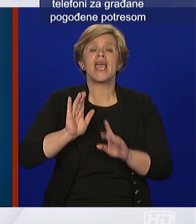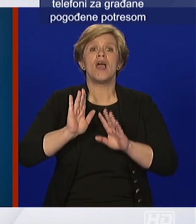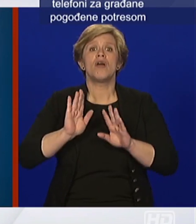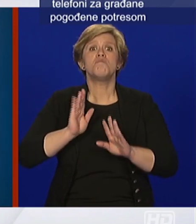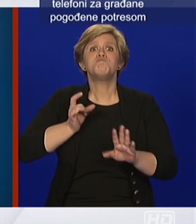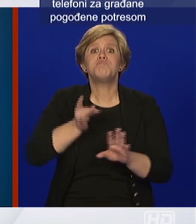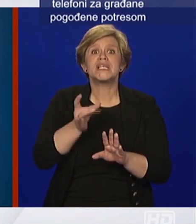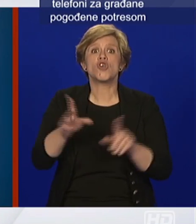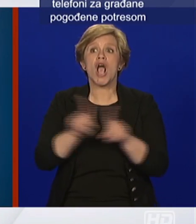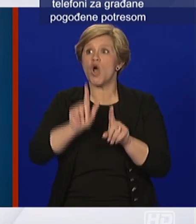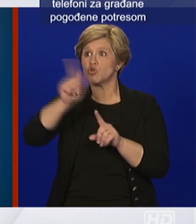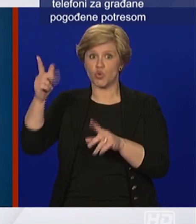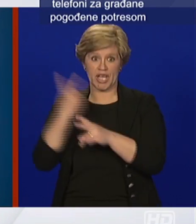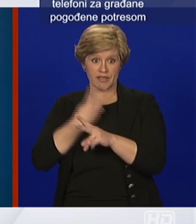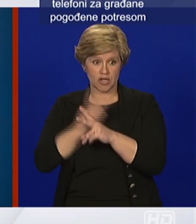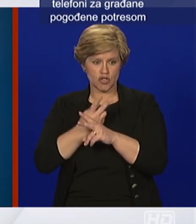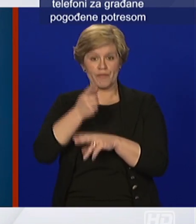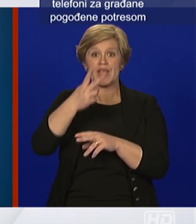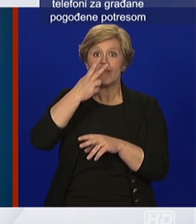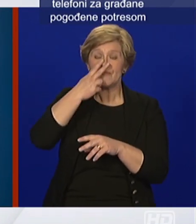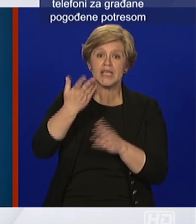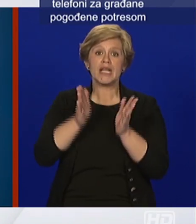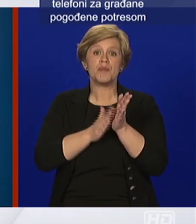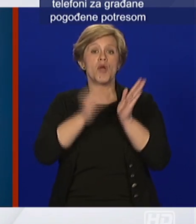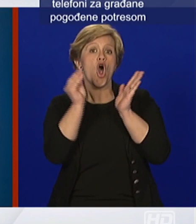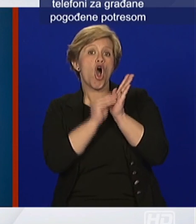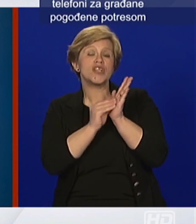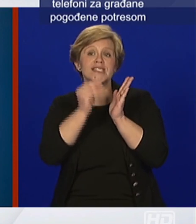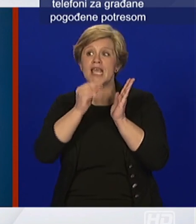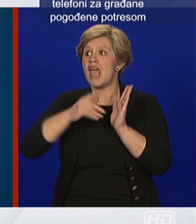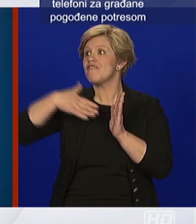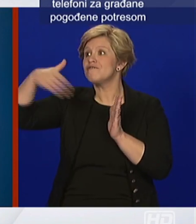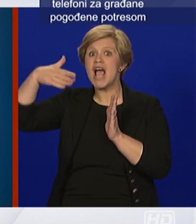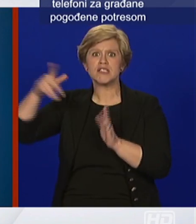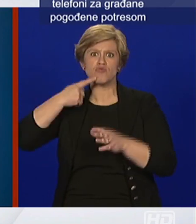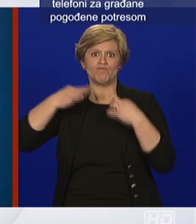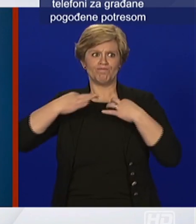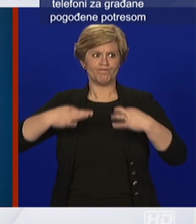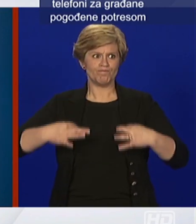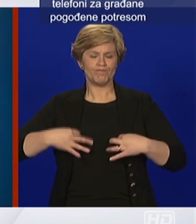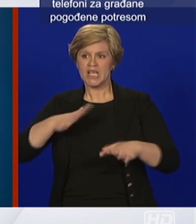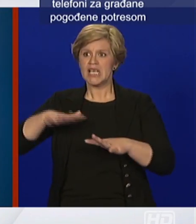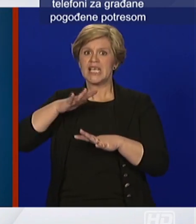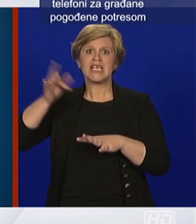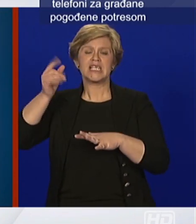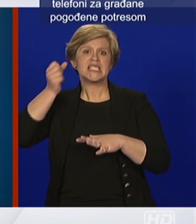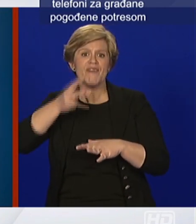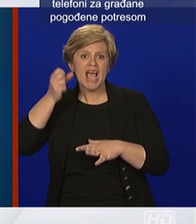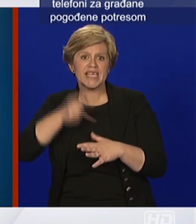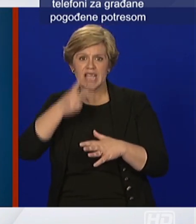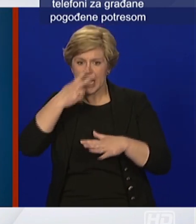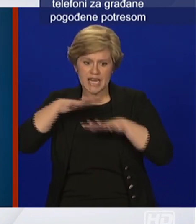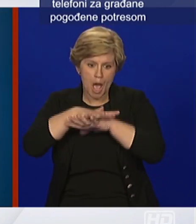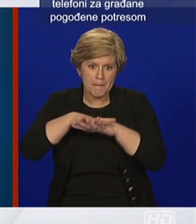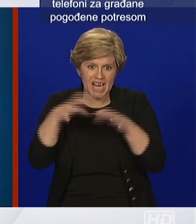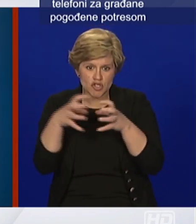Vjerojatno ste pratili ocijene vanjskih stručnjaka koje dnevno se nalaze na portalima i naši ljudi